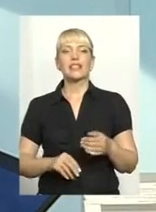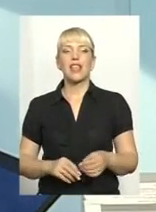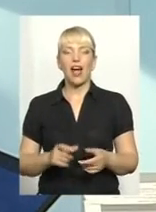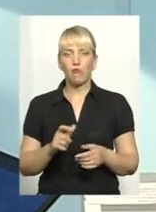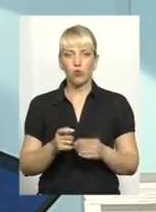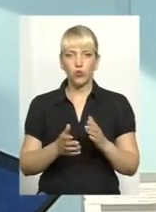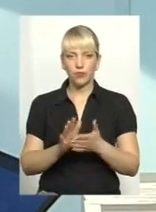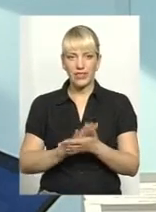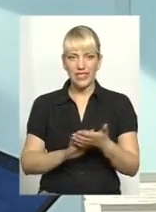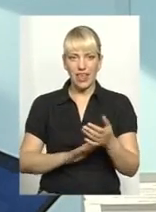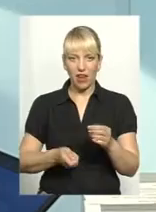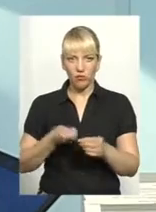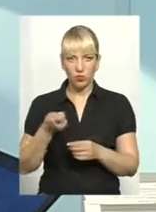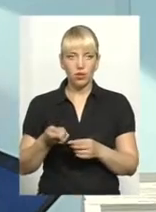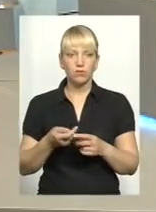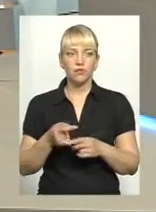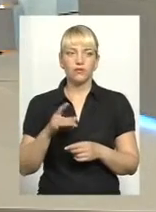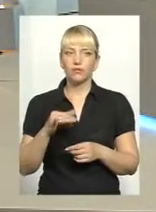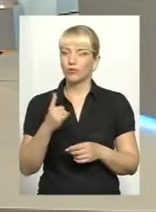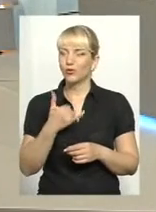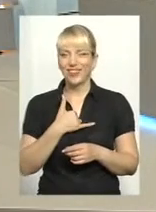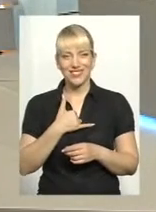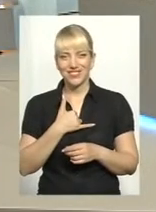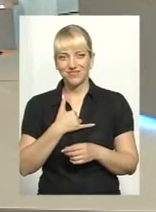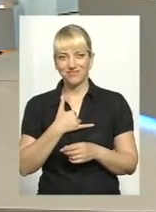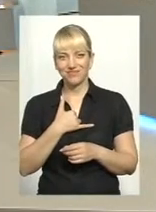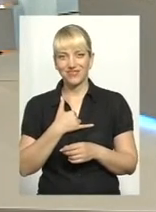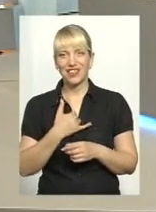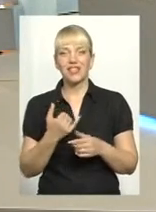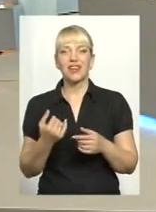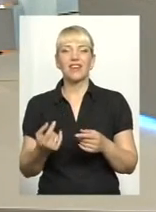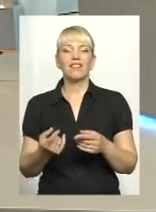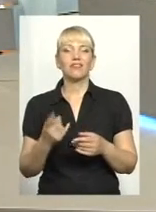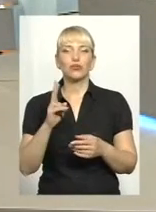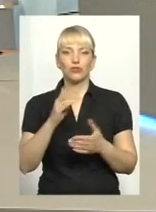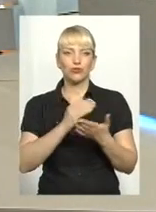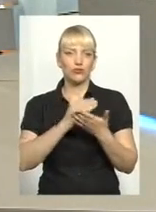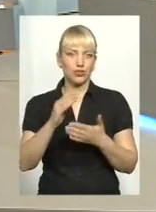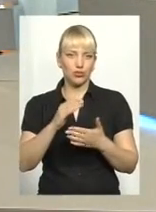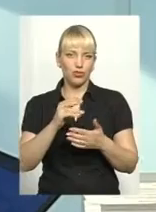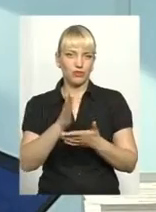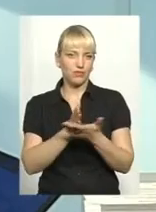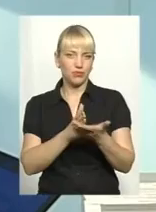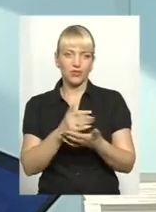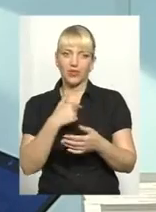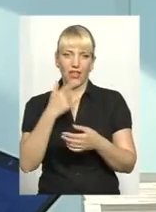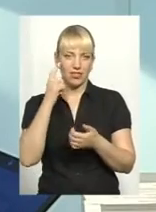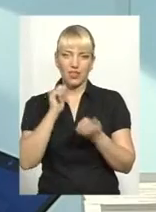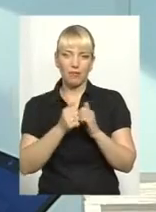принаймні, значних високопоцадовців, я не пам'ятаю.